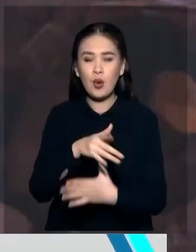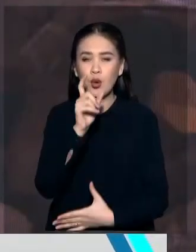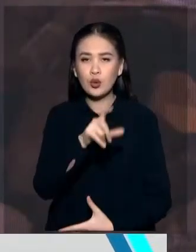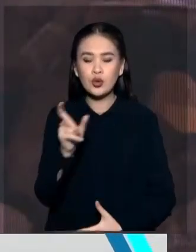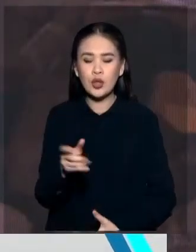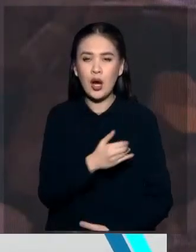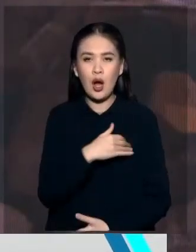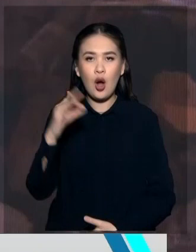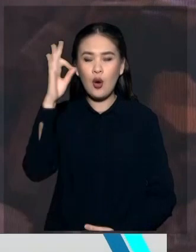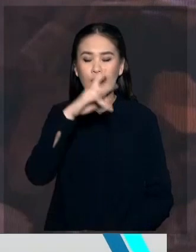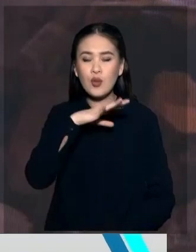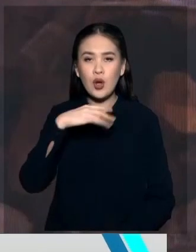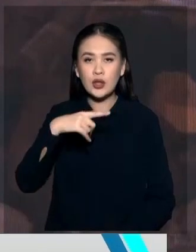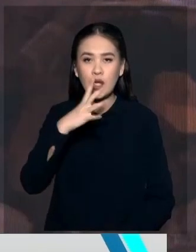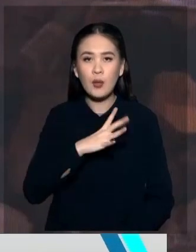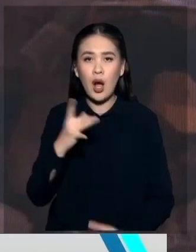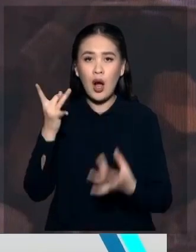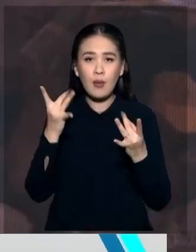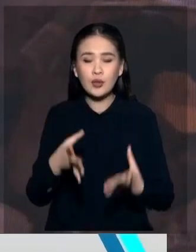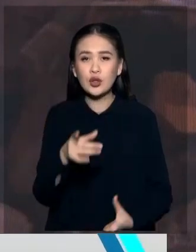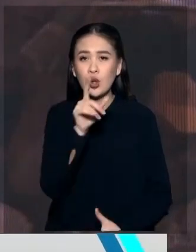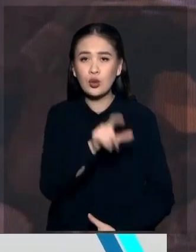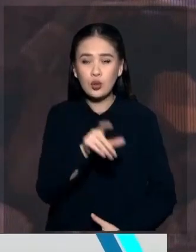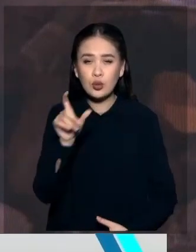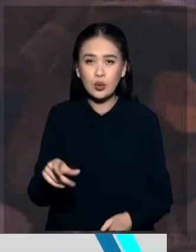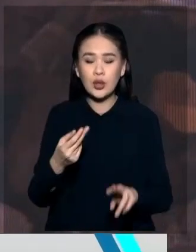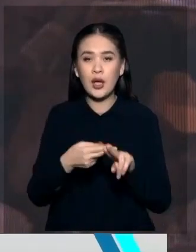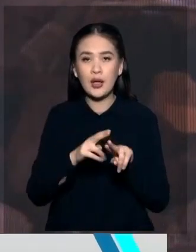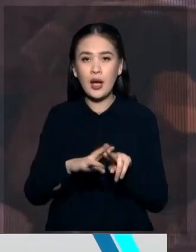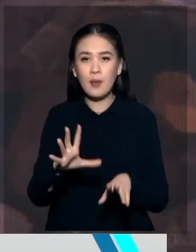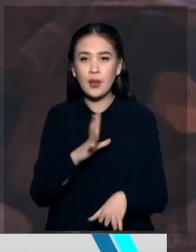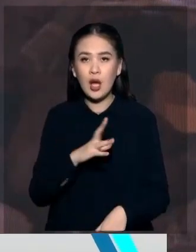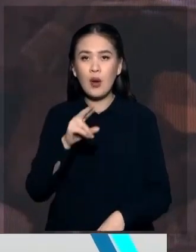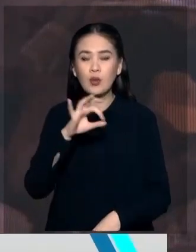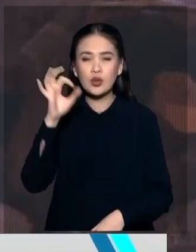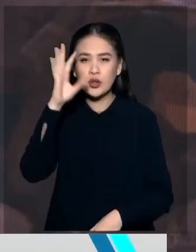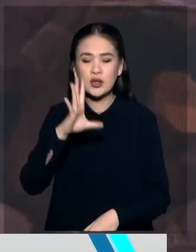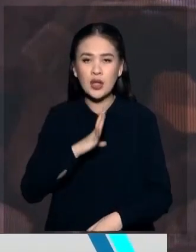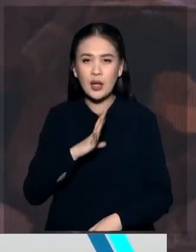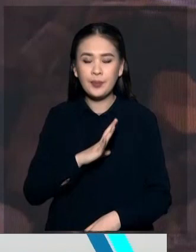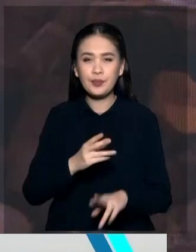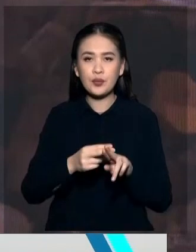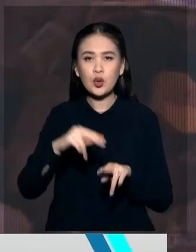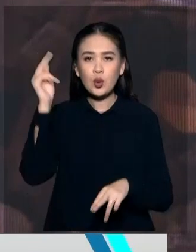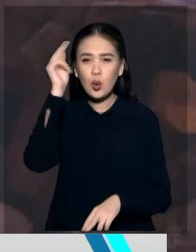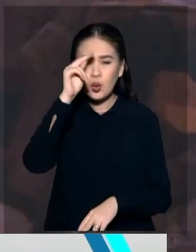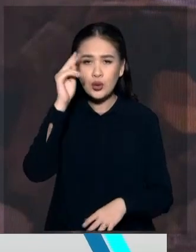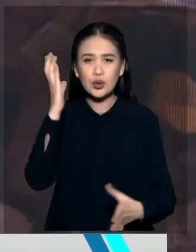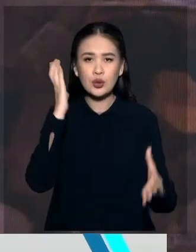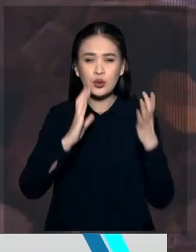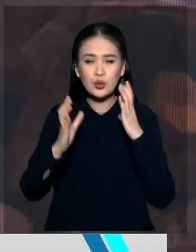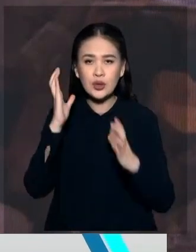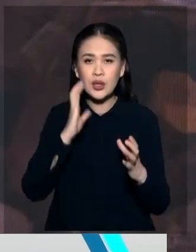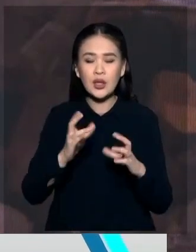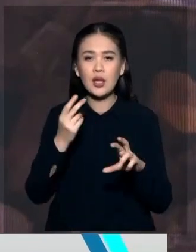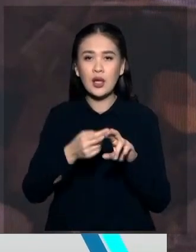много, потому что это обычные наши граждане. В основном вот граждане постсоветских стран, которые работают, учатся студенты. Казахстанские